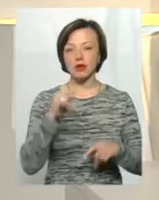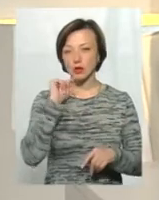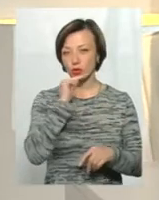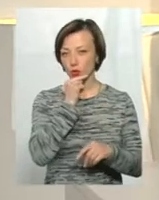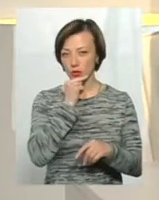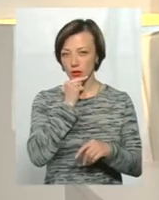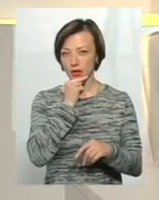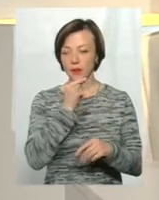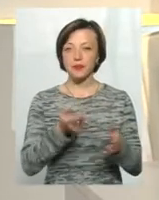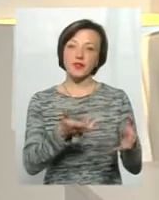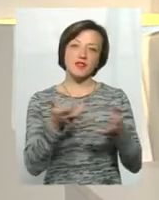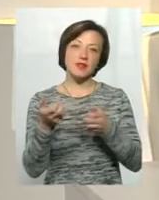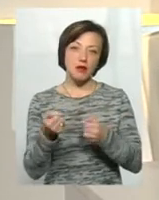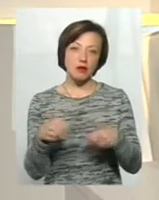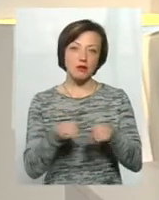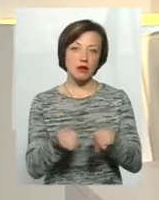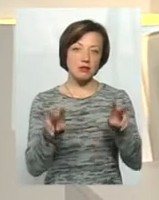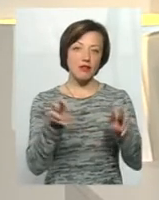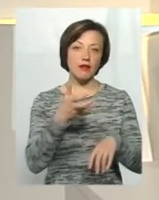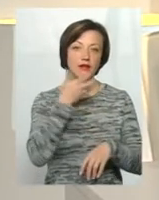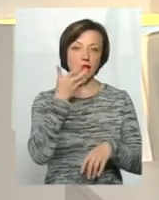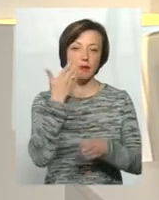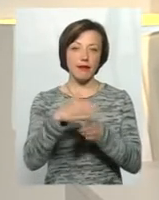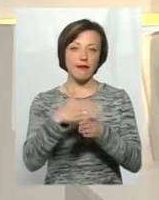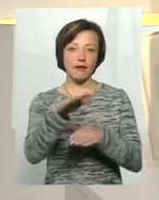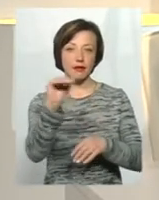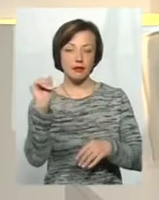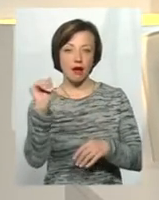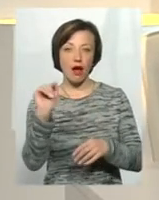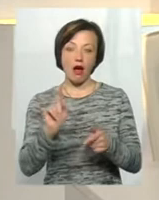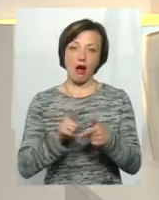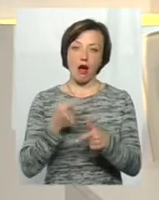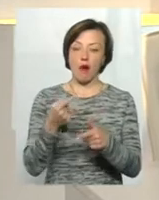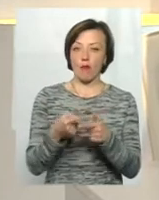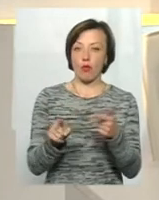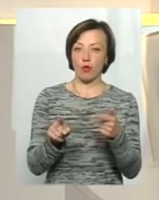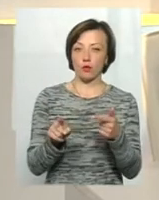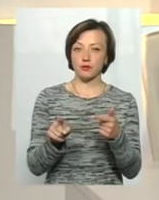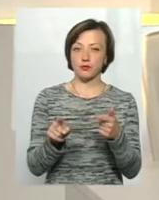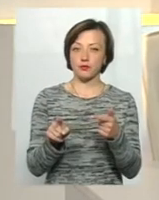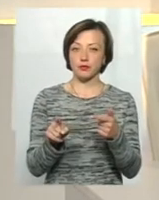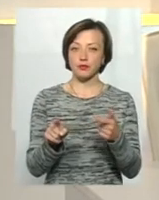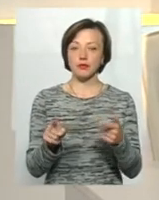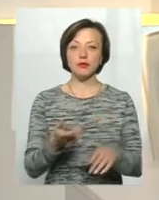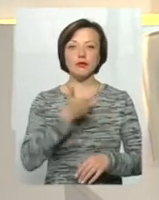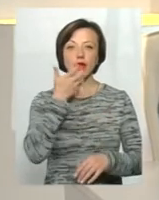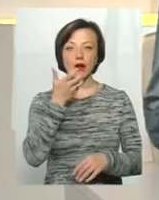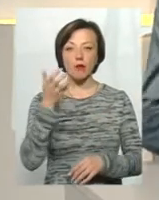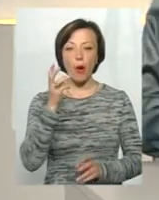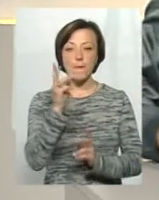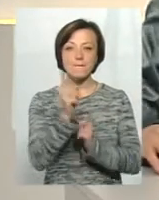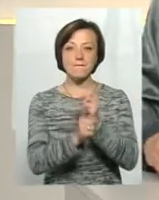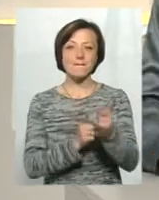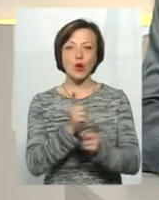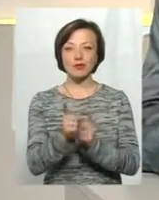Власне, взяти так звані теплі кредити, або ж на те, аби термомодернізувати будинок,